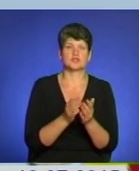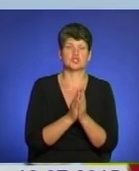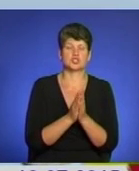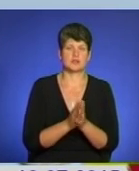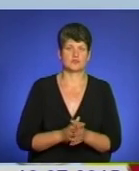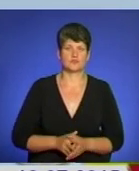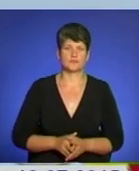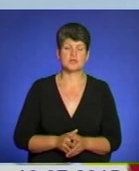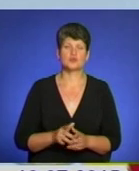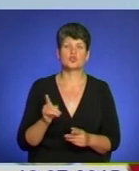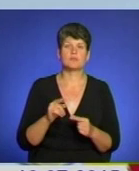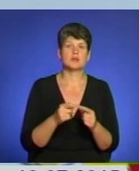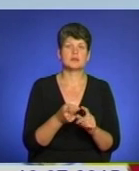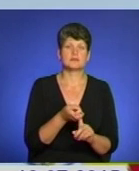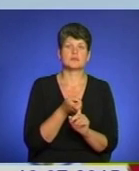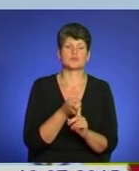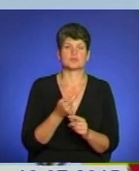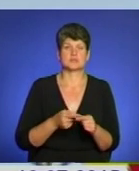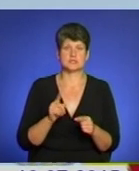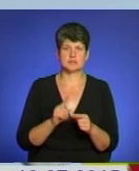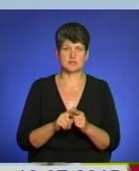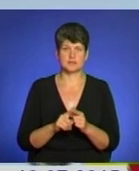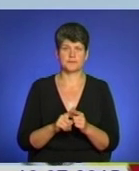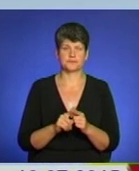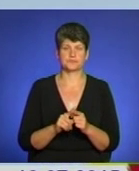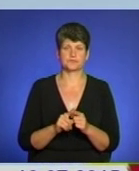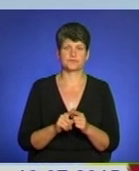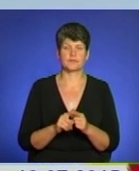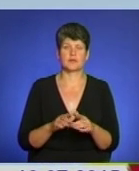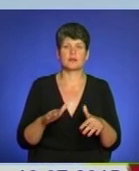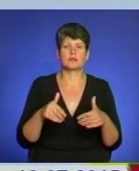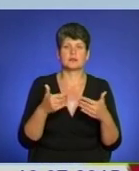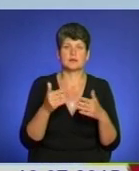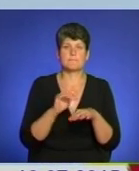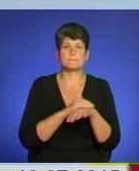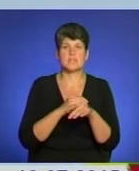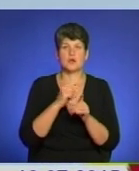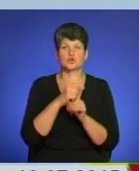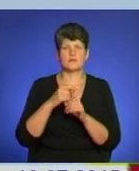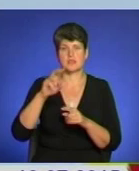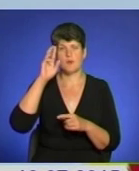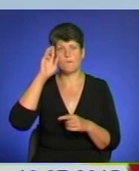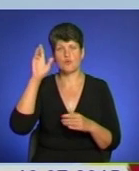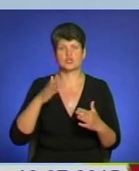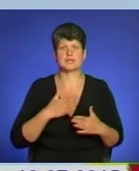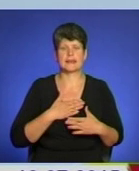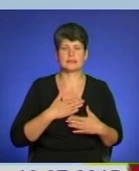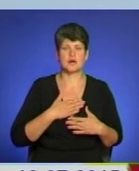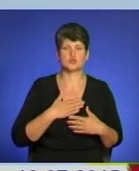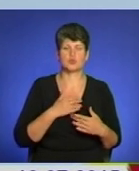щоб через неї прихилити благословення Боже для нашого